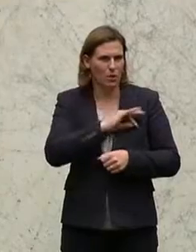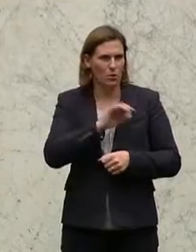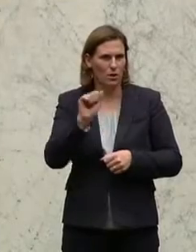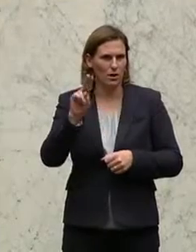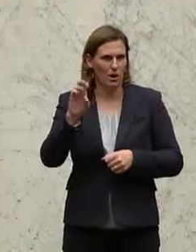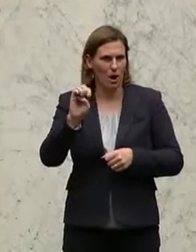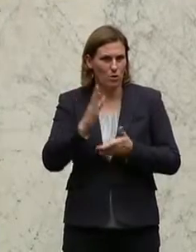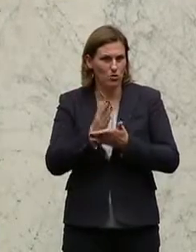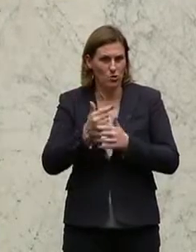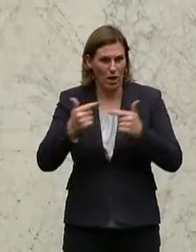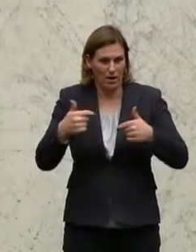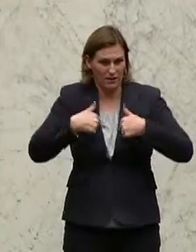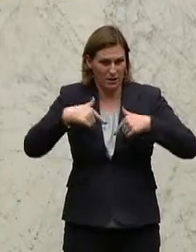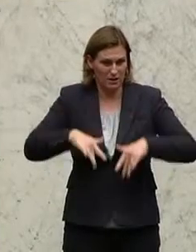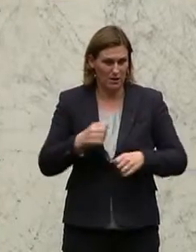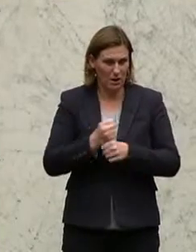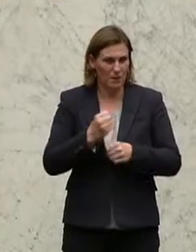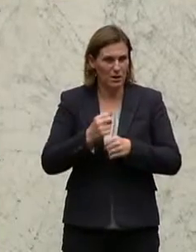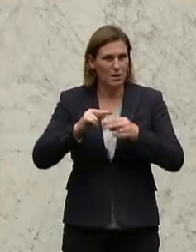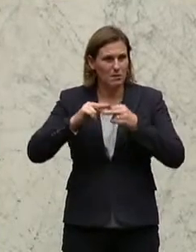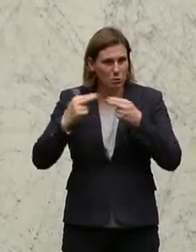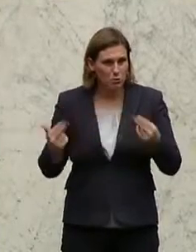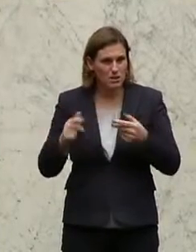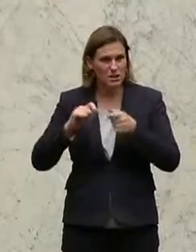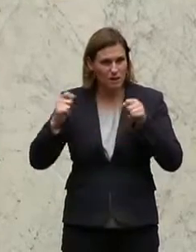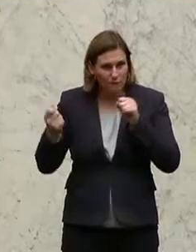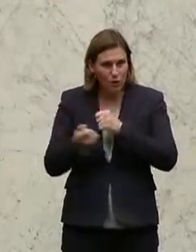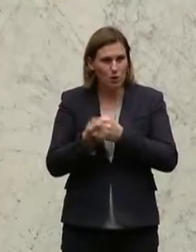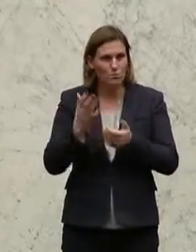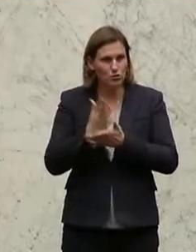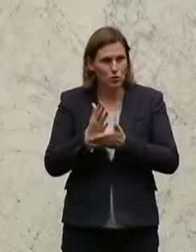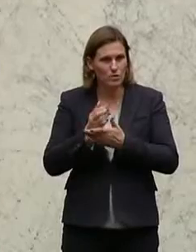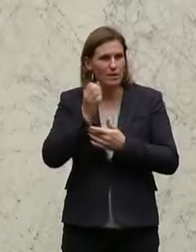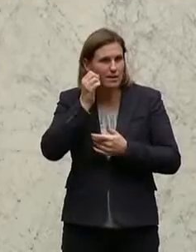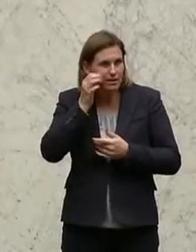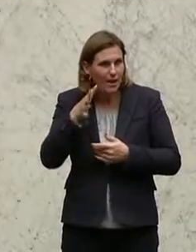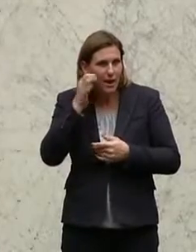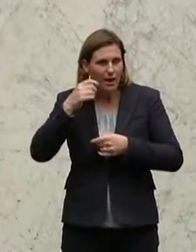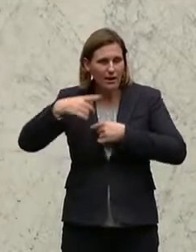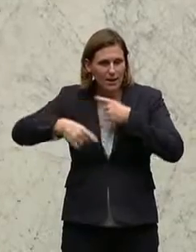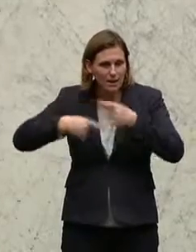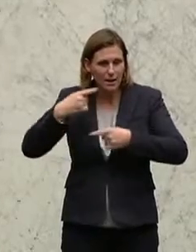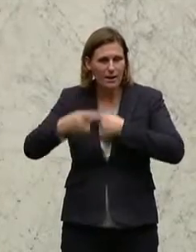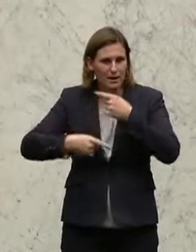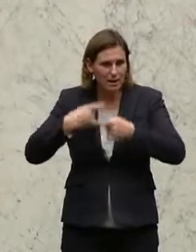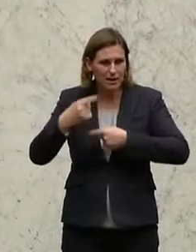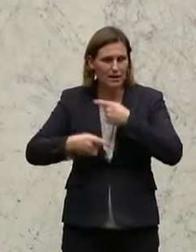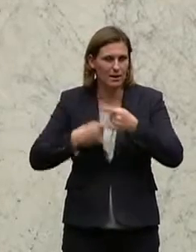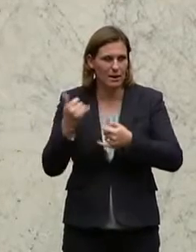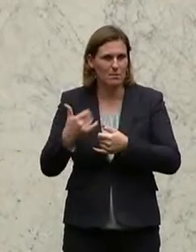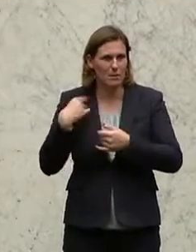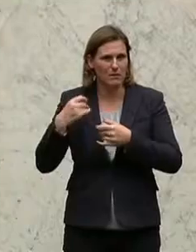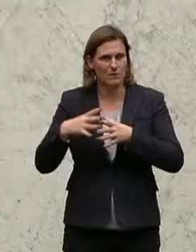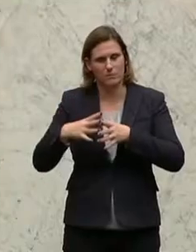es eh, Bundesstaatsreform, das begleitet uns seit Jahr und Tag. Und ist immer wieder ein Moloch, ich nenne es jetzt aufsichtlich so, ein